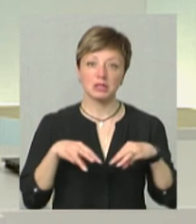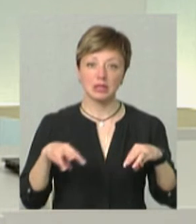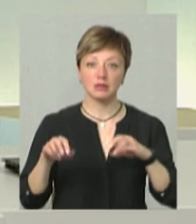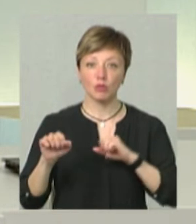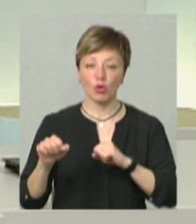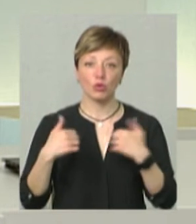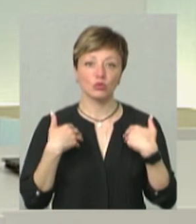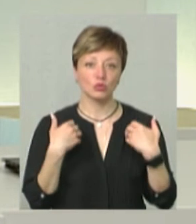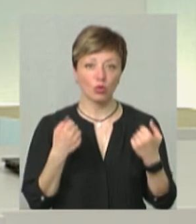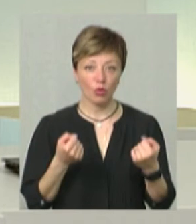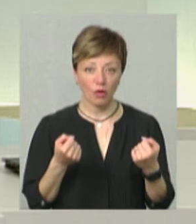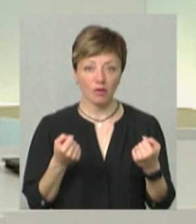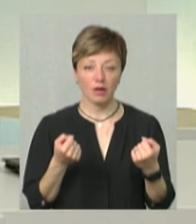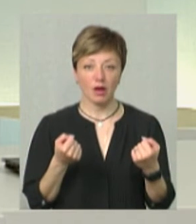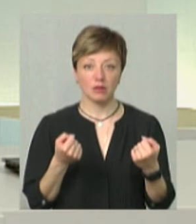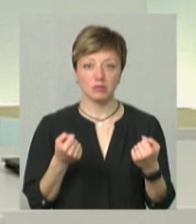охорони здоров'я.